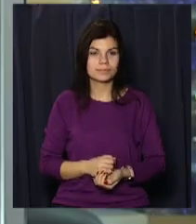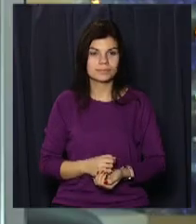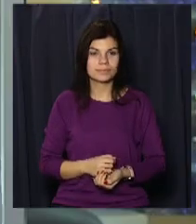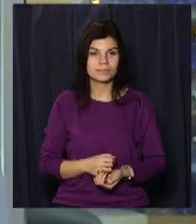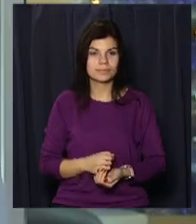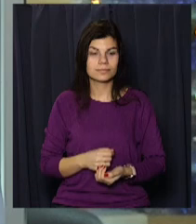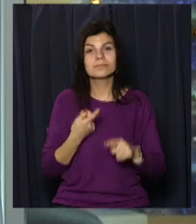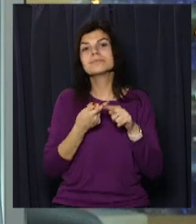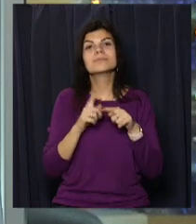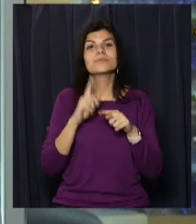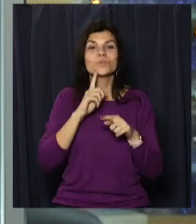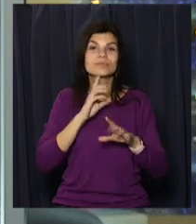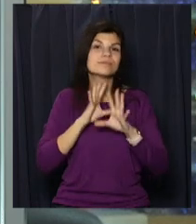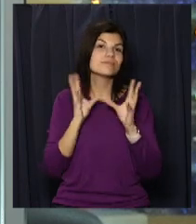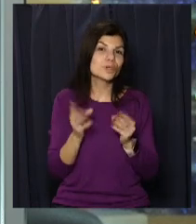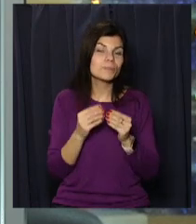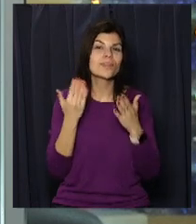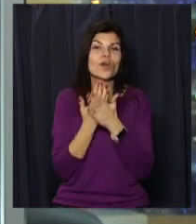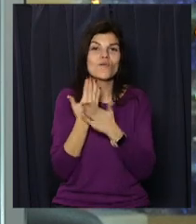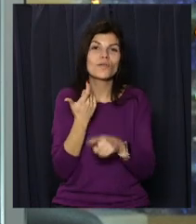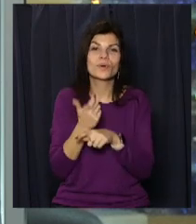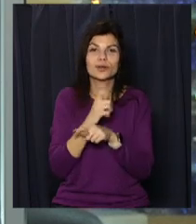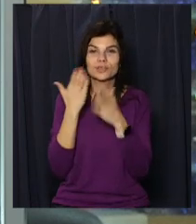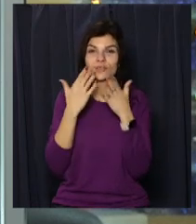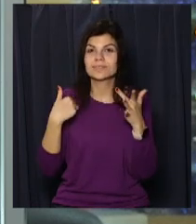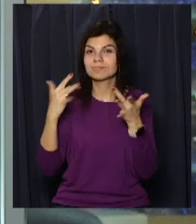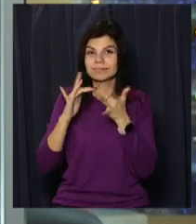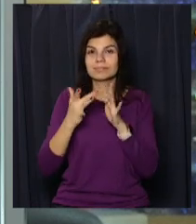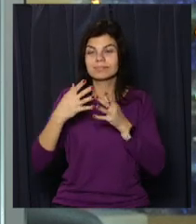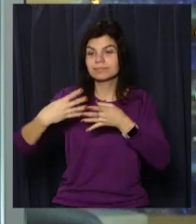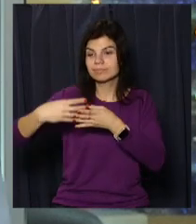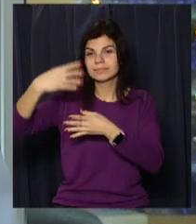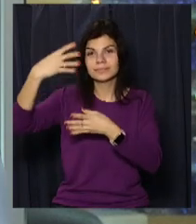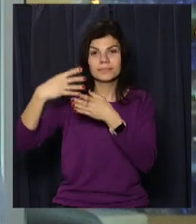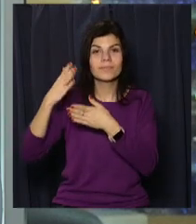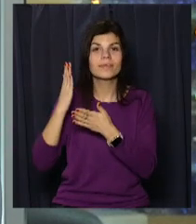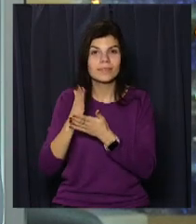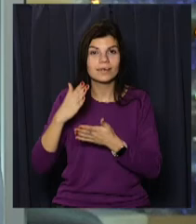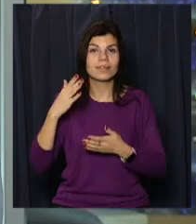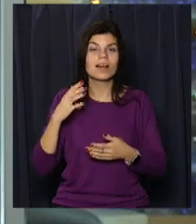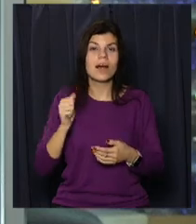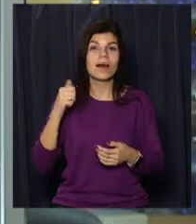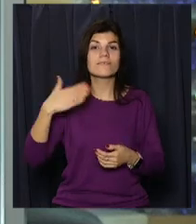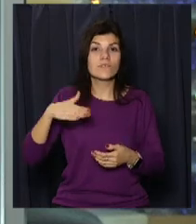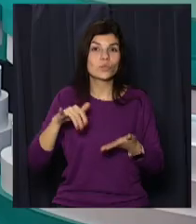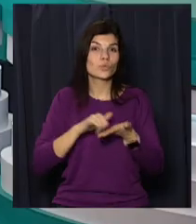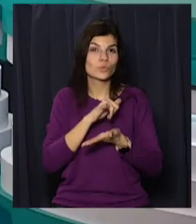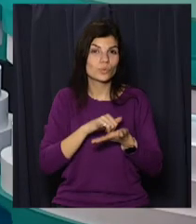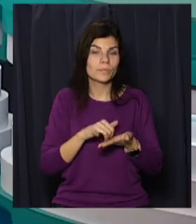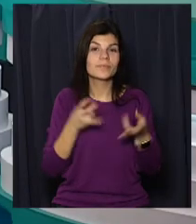На цьому в мене все. Ще більше новин читайте на нашому сайті opentv.media, а сюжети переглядайте на нашому ютуб.